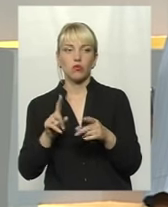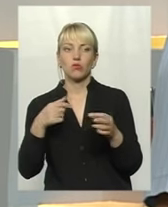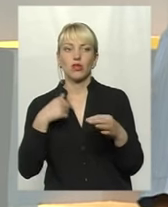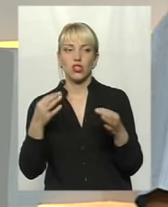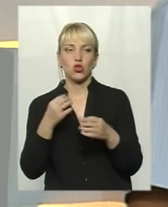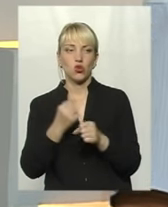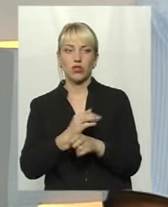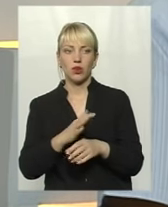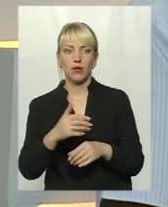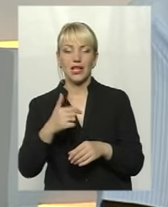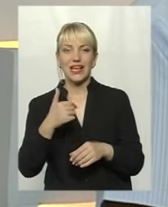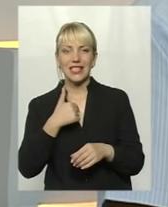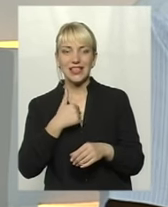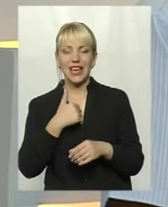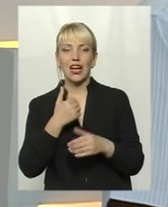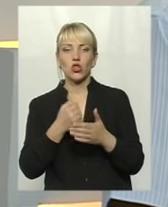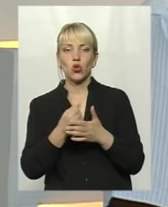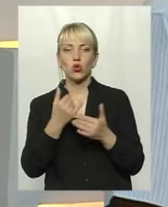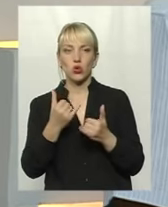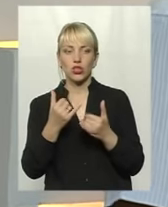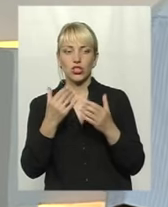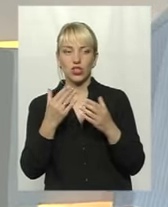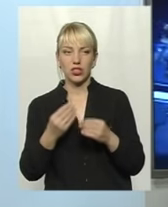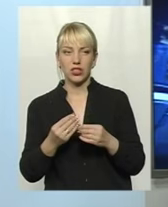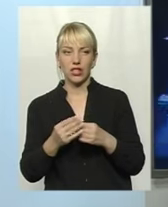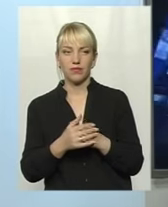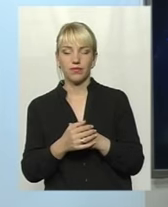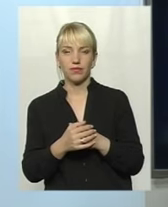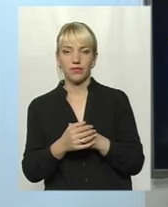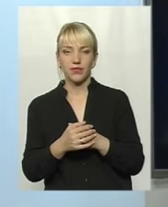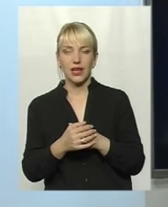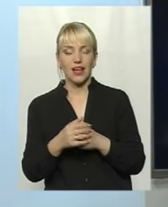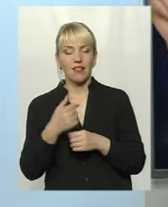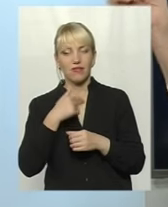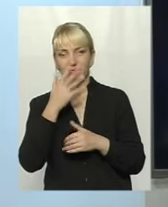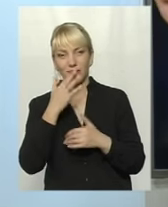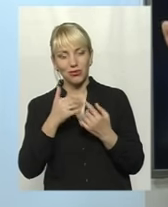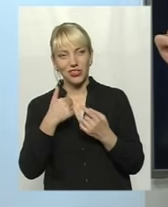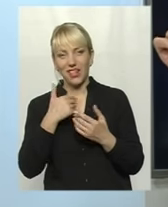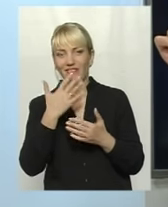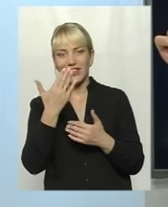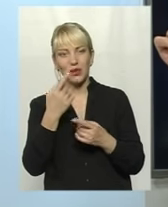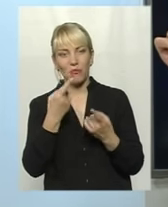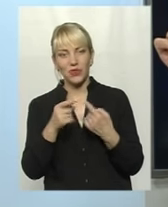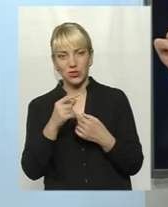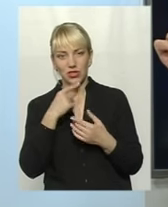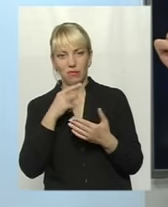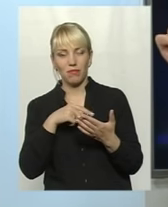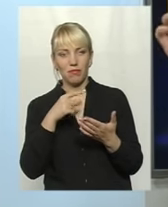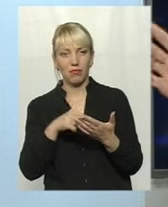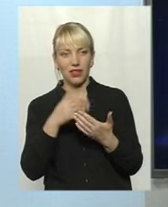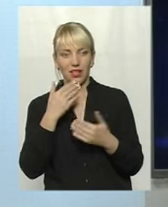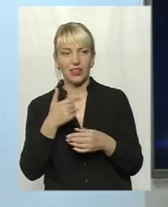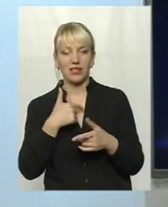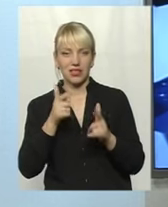Я, між іншим, до сьогоднішнього дня 190 питань розробляю. Михайло Олексійовичу, я питаю ще раз. Чому цього не буду зробити? не допрацював? Хорешо, я